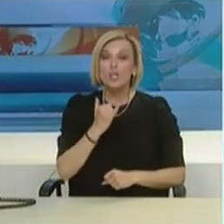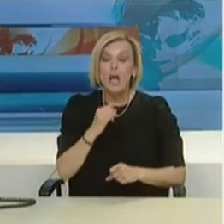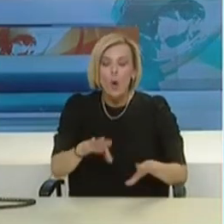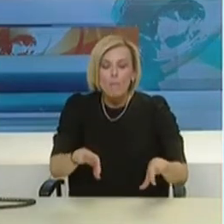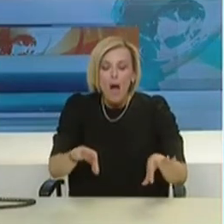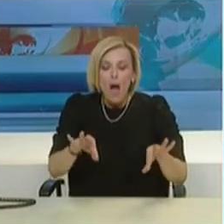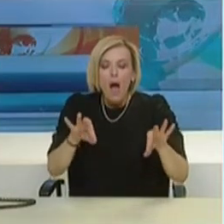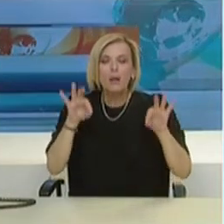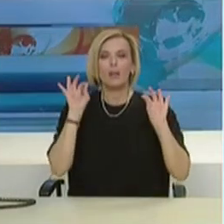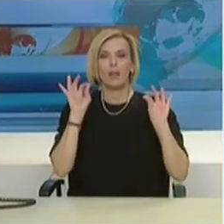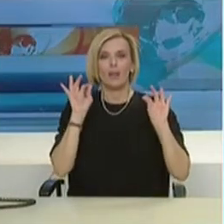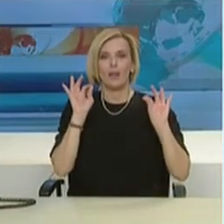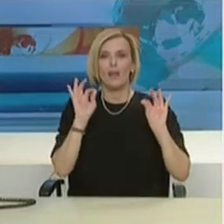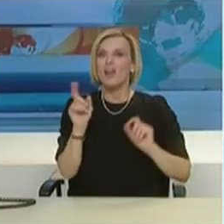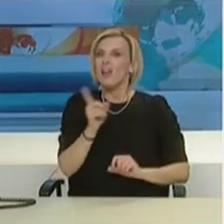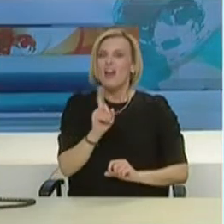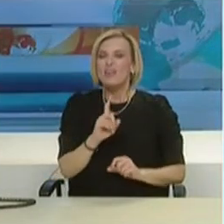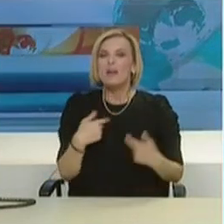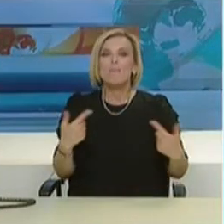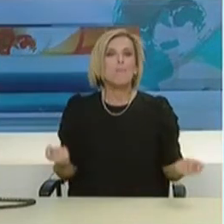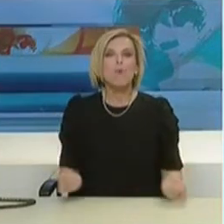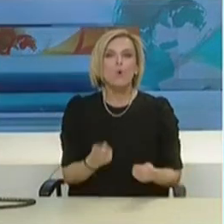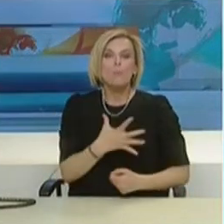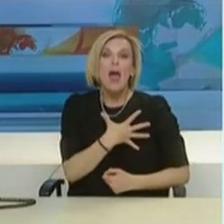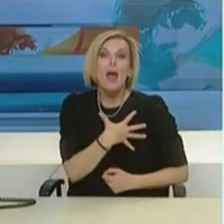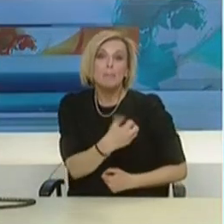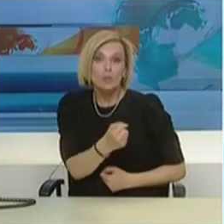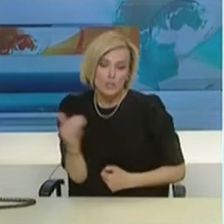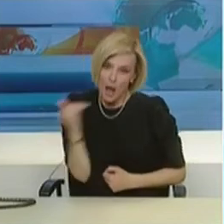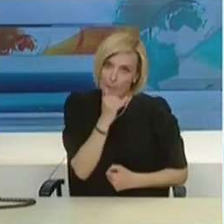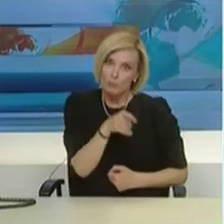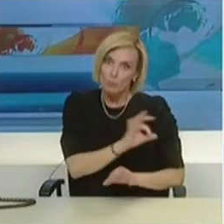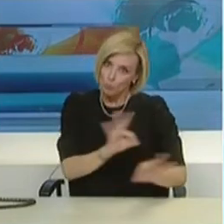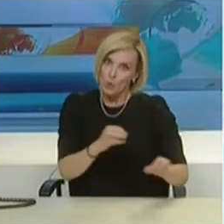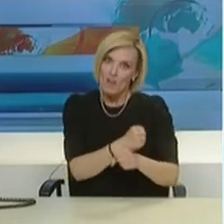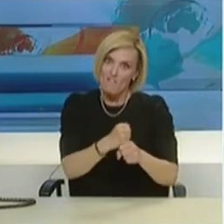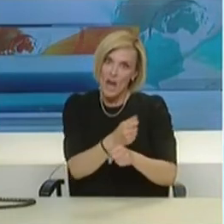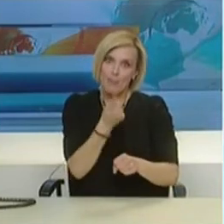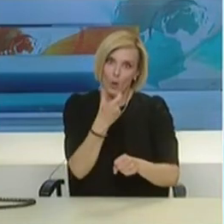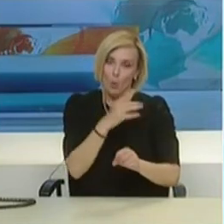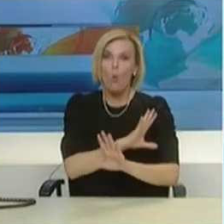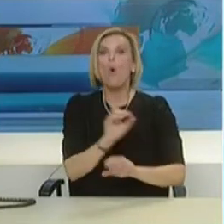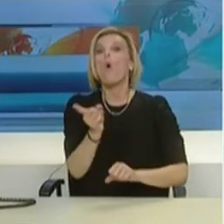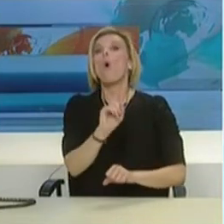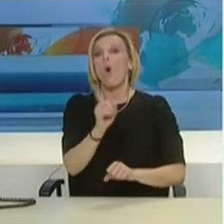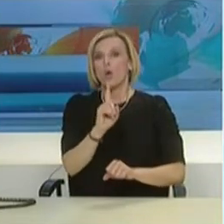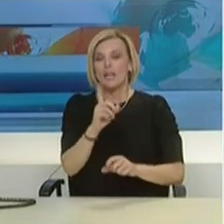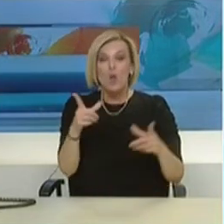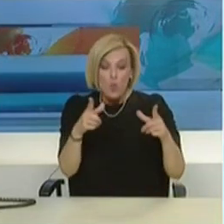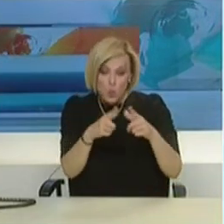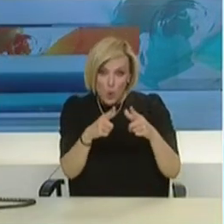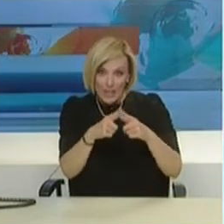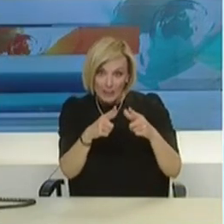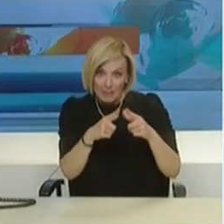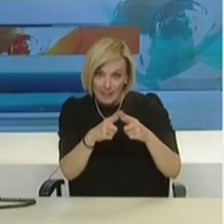μπορούμε να εμπιστευτούμε τίποτε από όσα πούμε αν δεν το δοκιμάσουμε και ήδη στην πράξη και δεν καταγράψουμε σωστά τόσο τα ωφέλη του